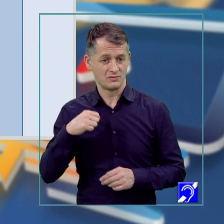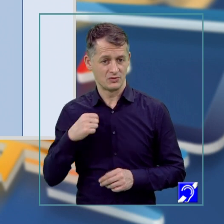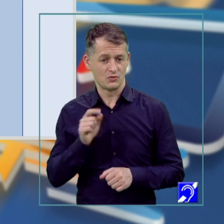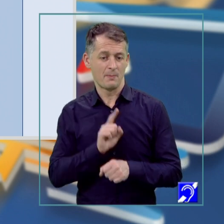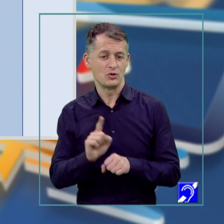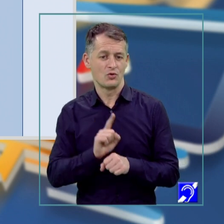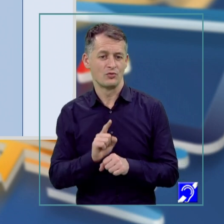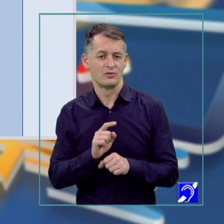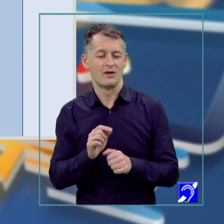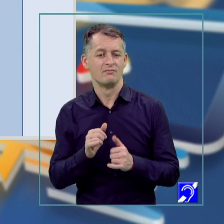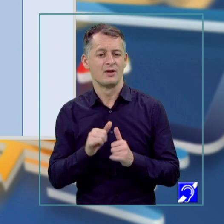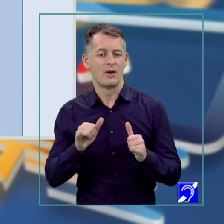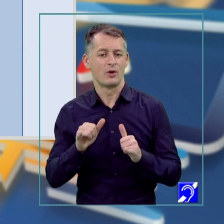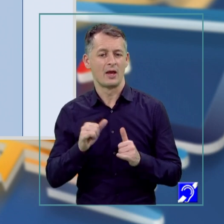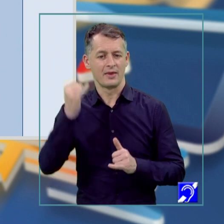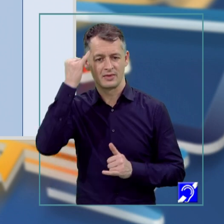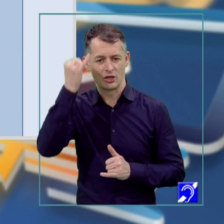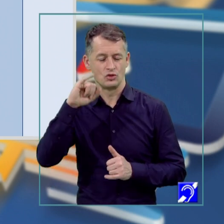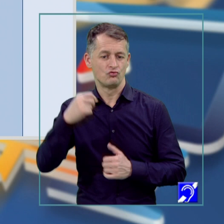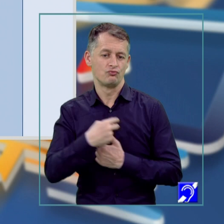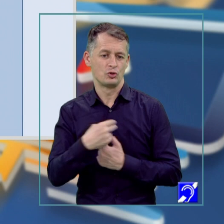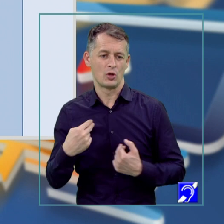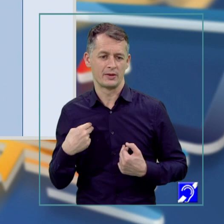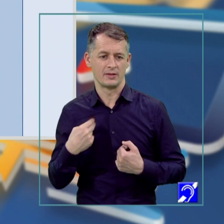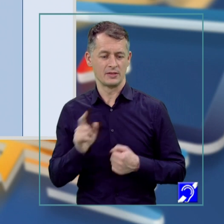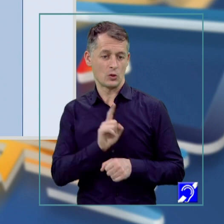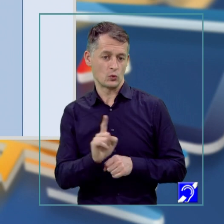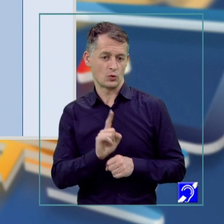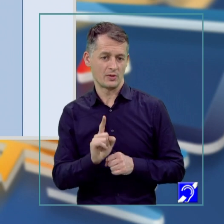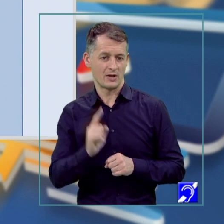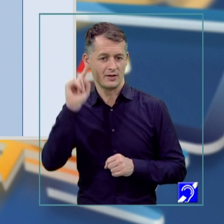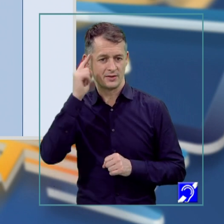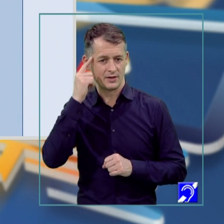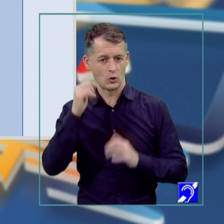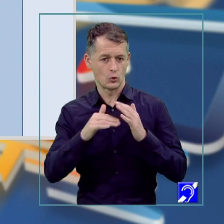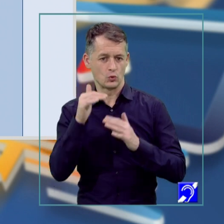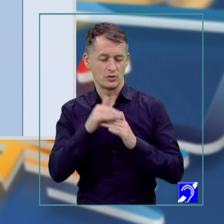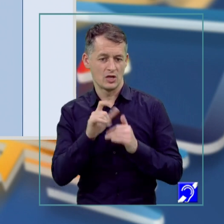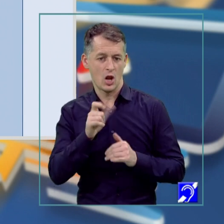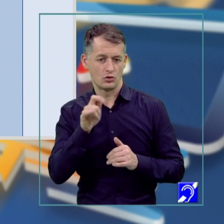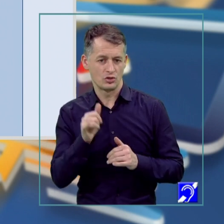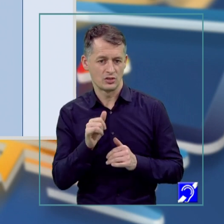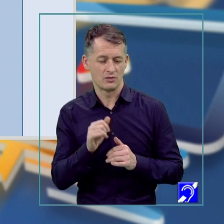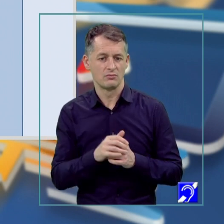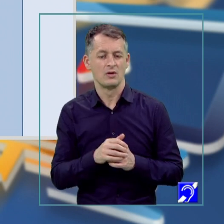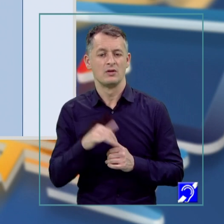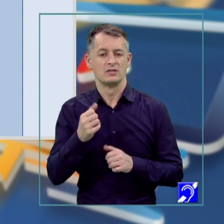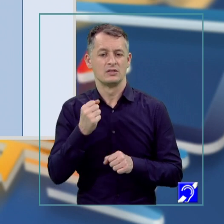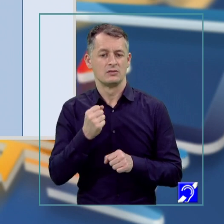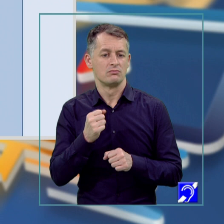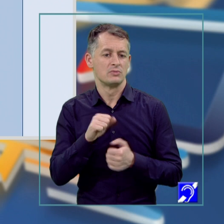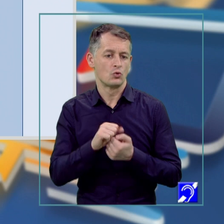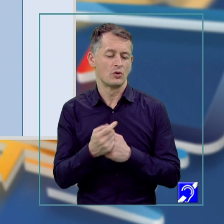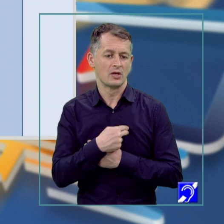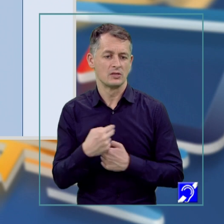elaborare a ideilor și judecăților. Este un instrument al gândirii, construcțiile logice, racionamentele și judecățile realizându-se pe baza